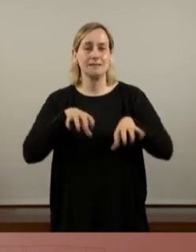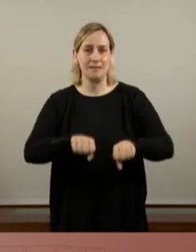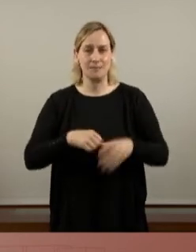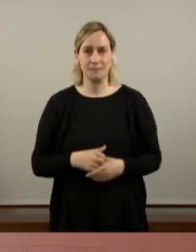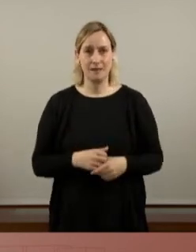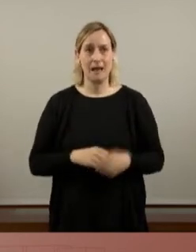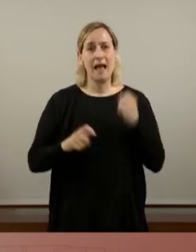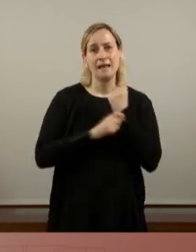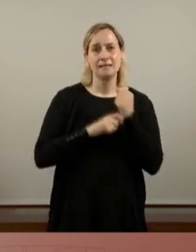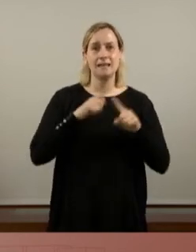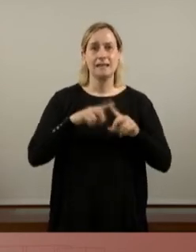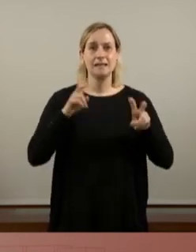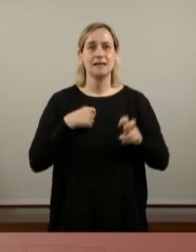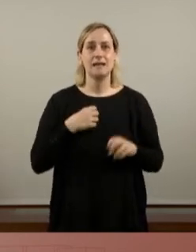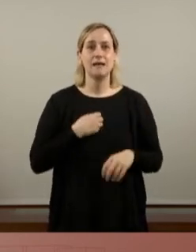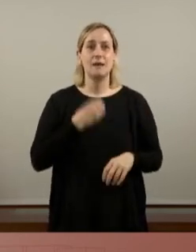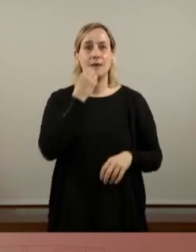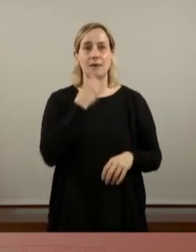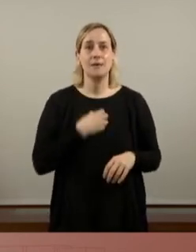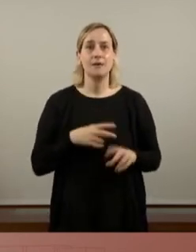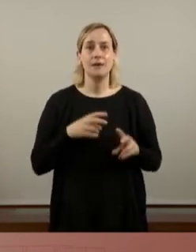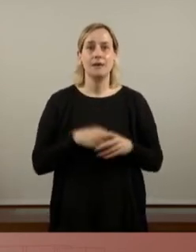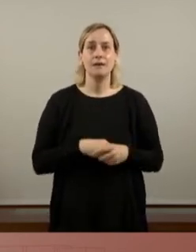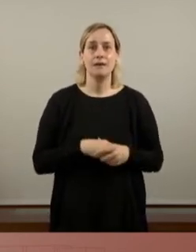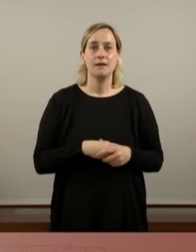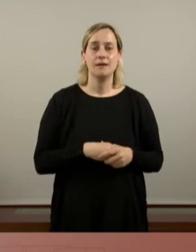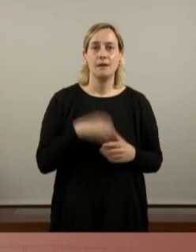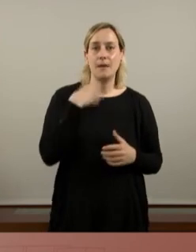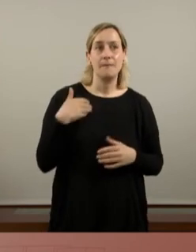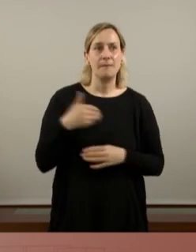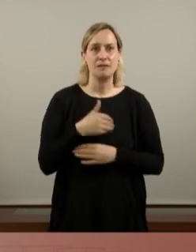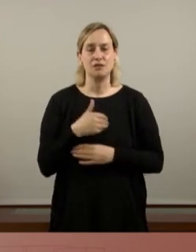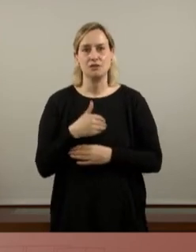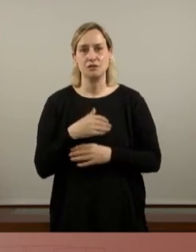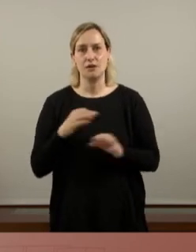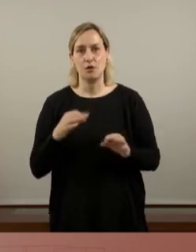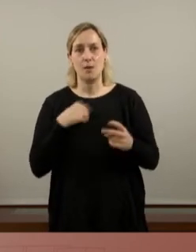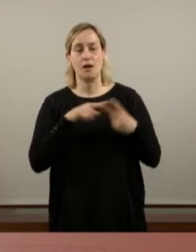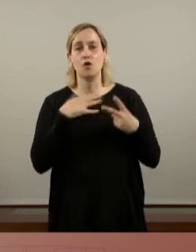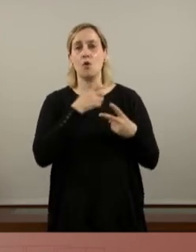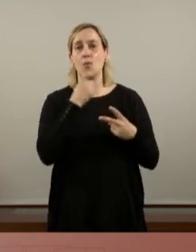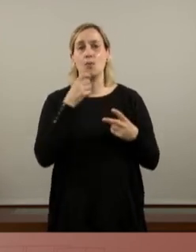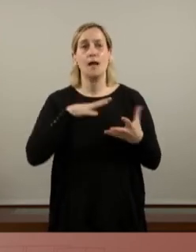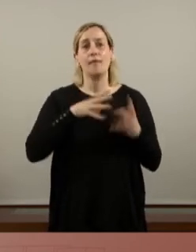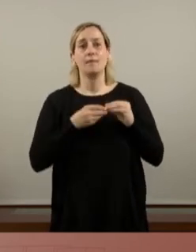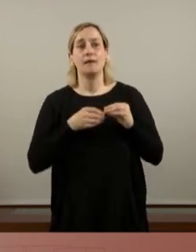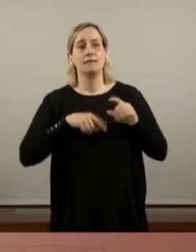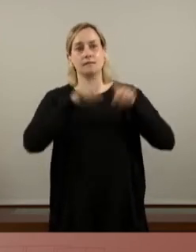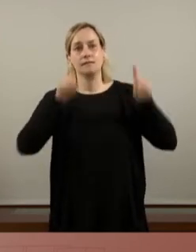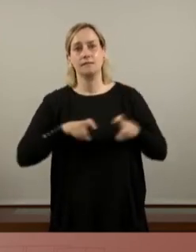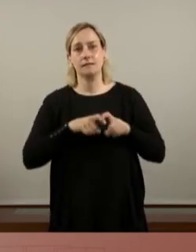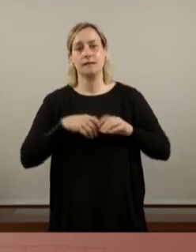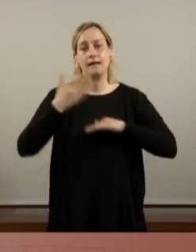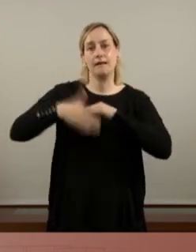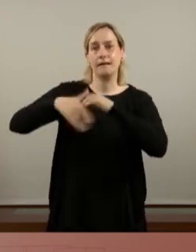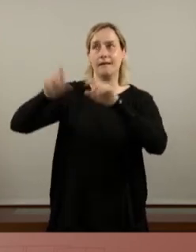una estratègia del vell peix al cova, una estratègia adaptada als escassos marges que permet